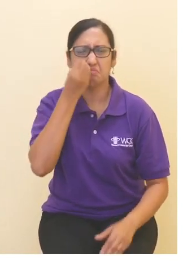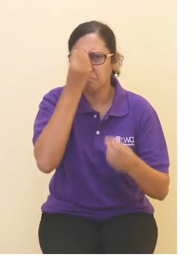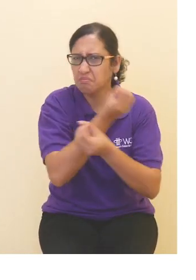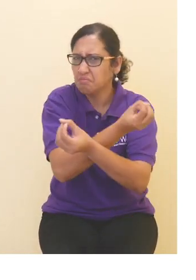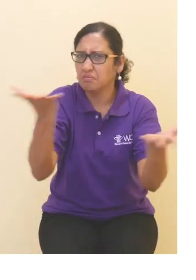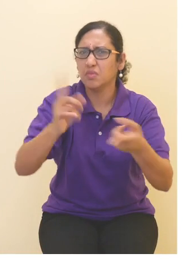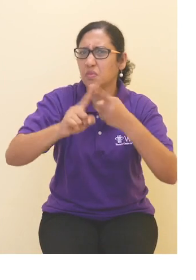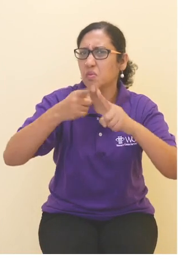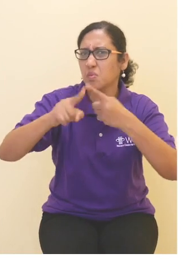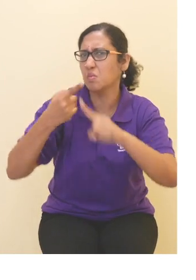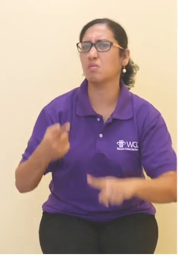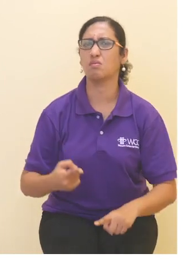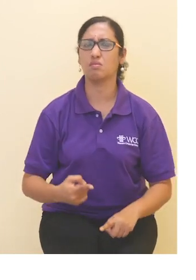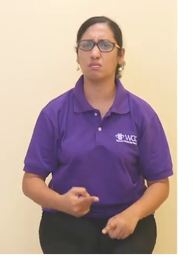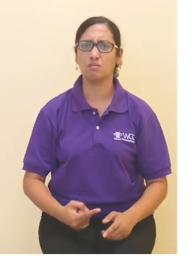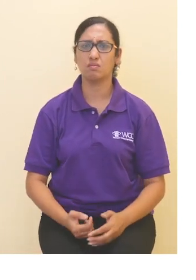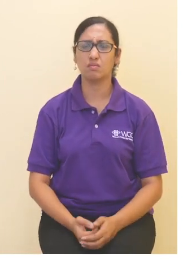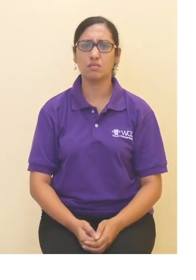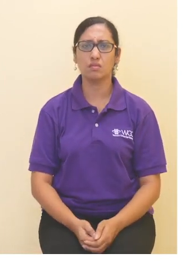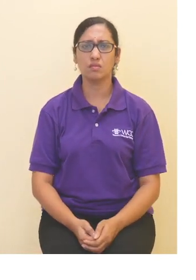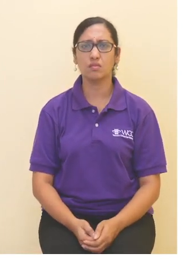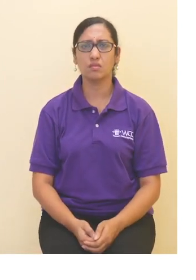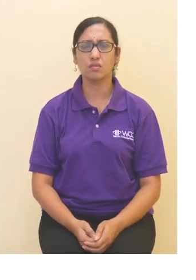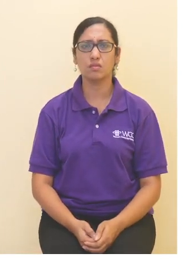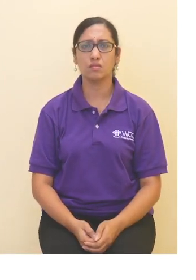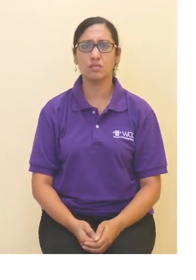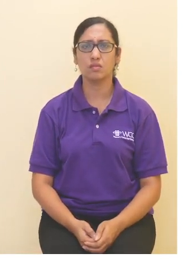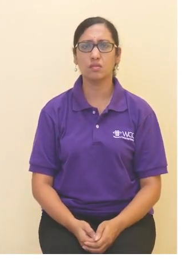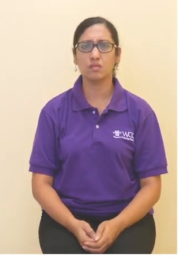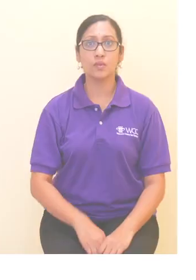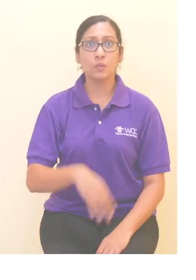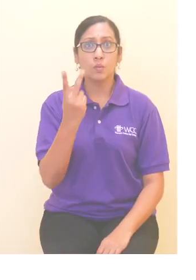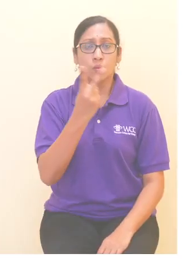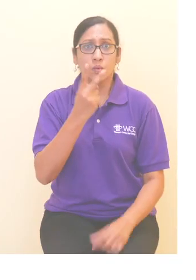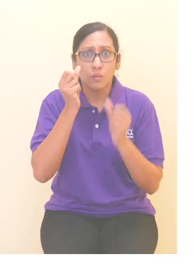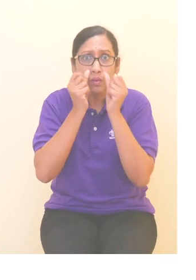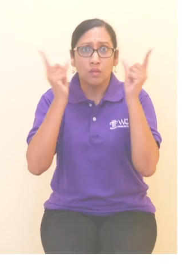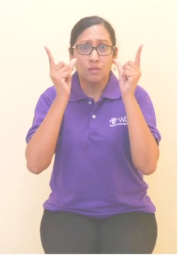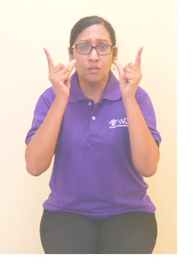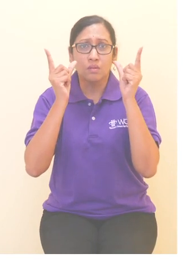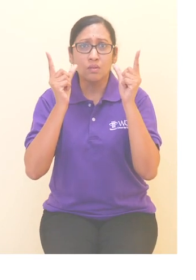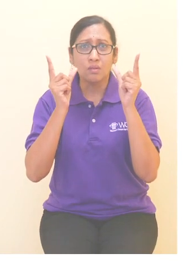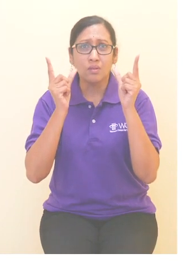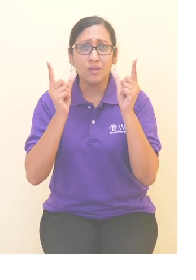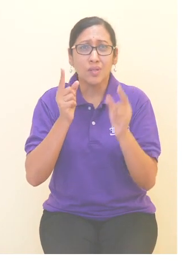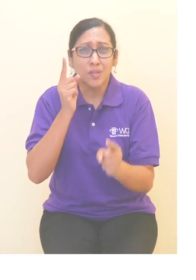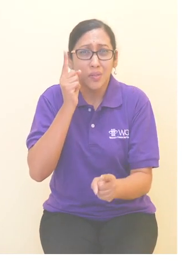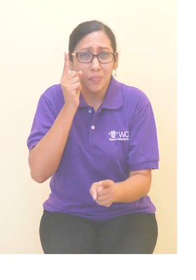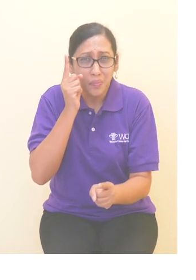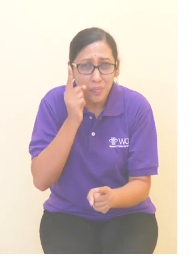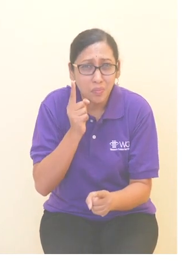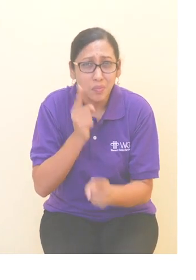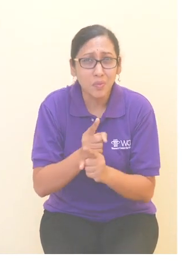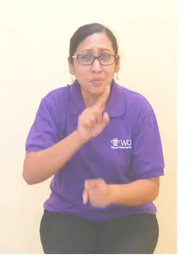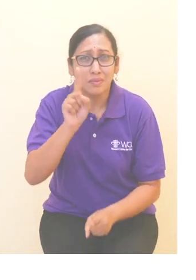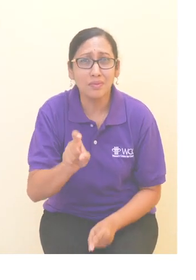dia akan beritahu orang yang aku suka kena raba. Siva dan Lee terkejut. Lee